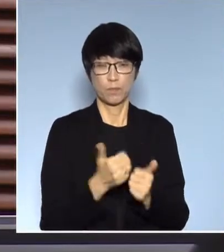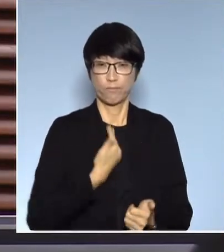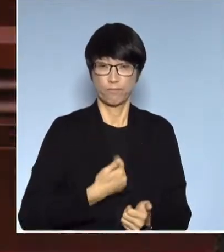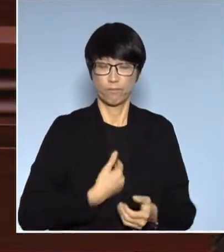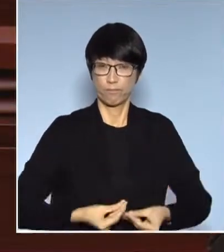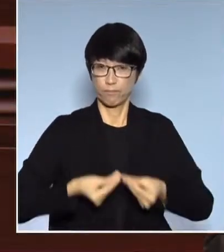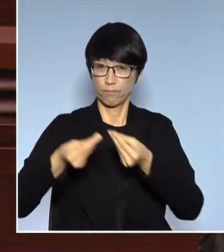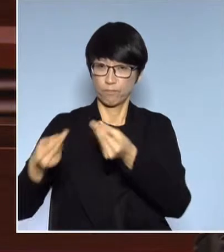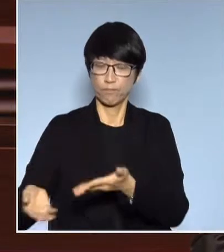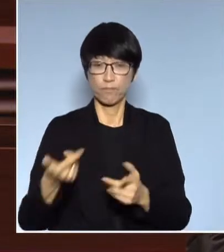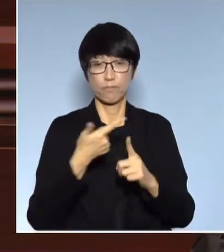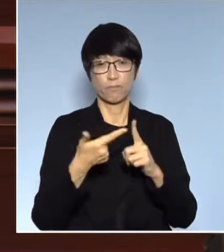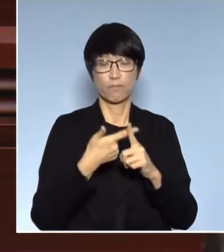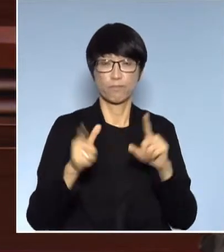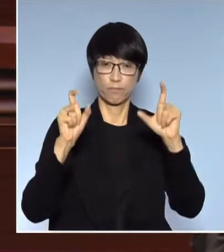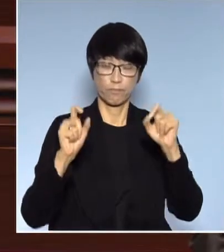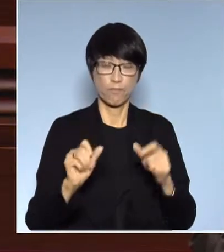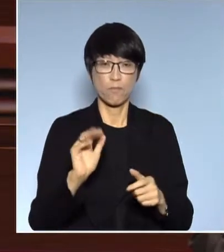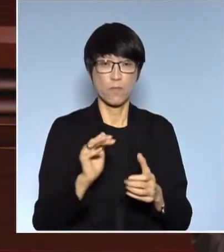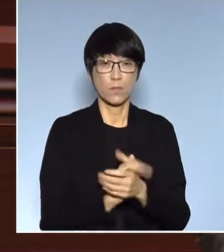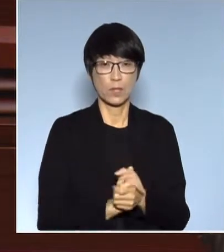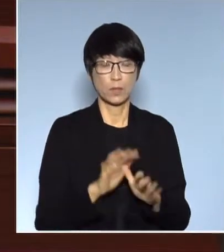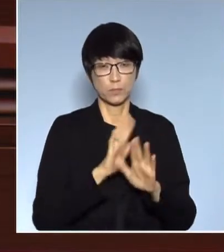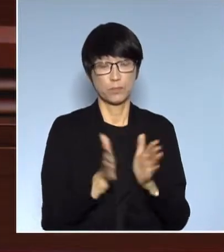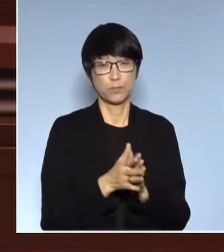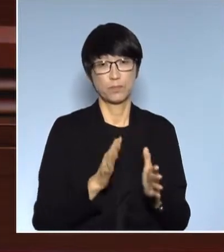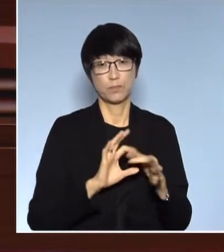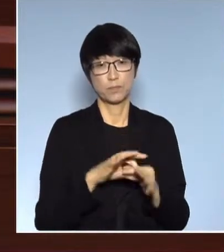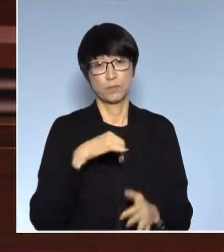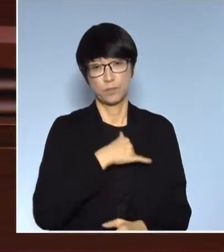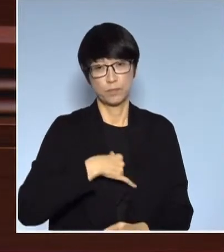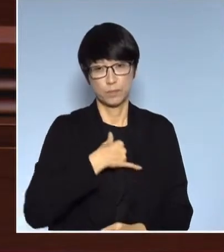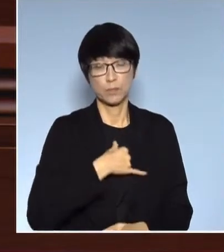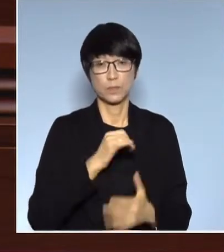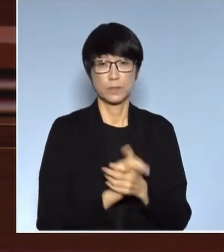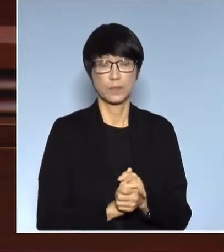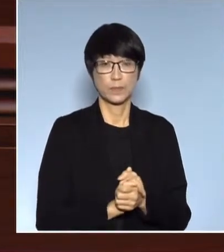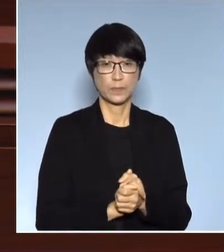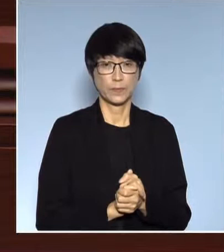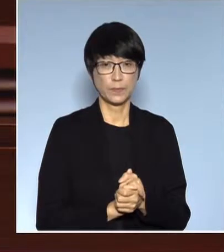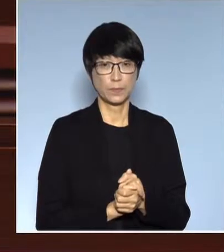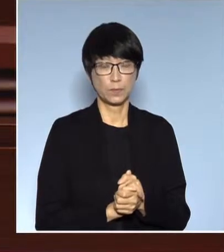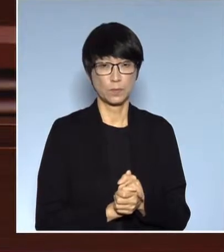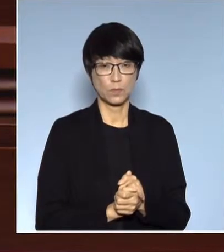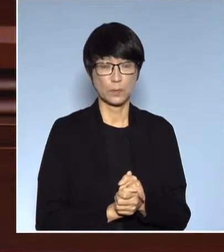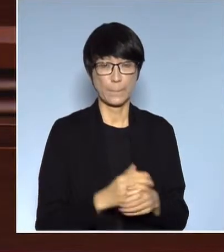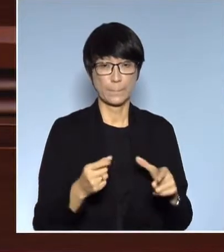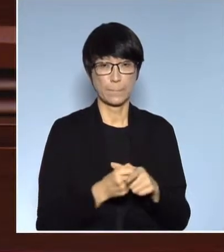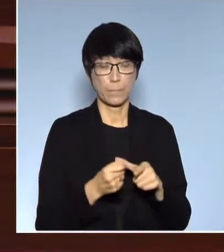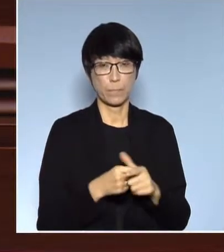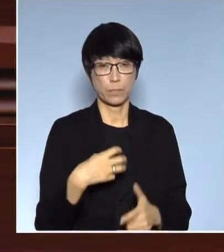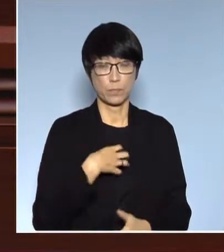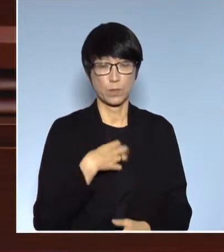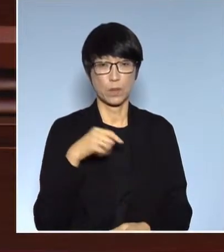看那十八張投影片給他解釋那這些全部都是一些疑問而這些疑問呢全部呢就是可以令到公眾覺得咦